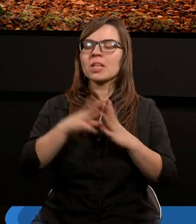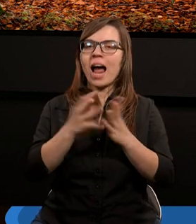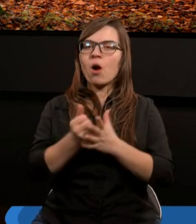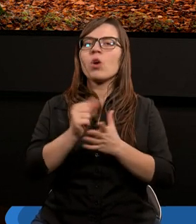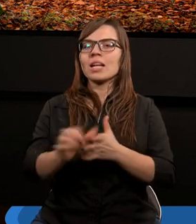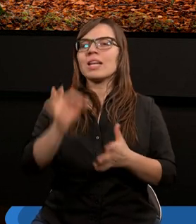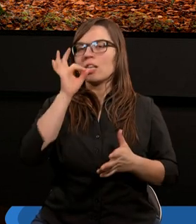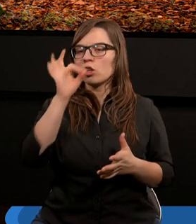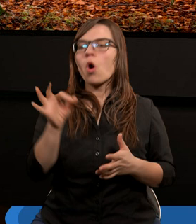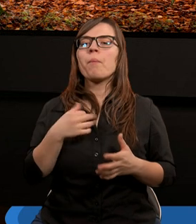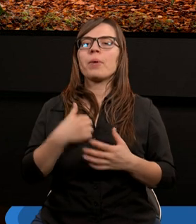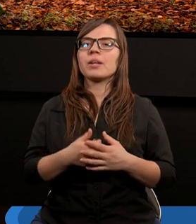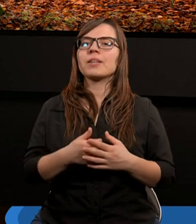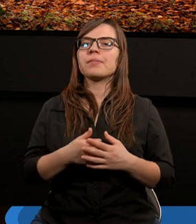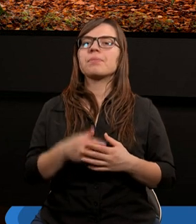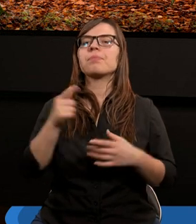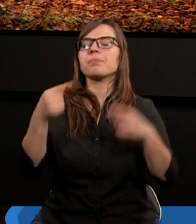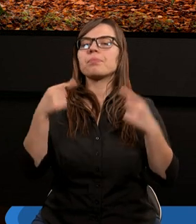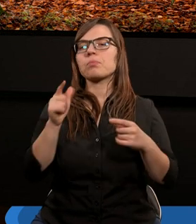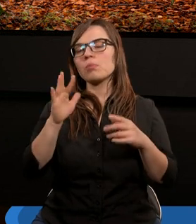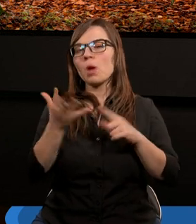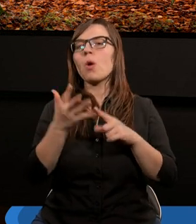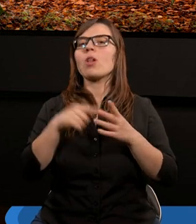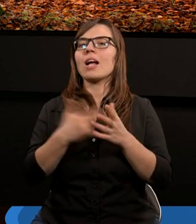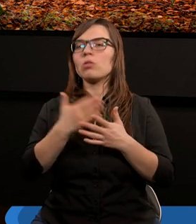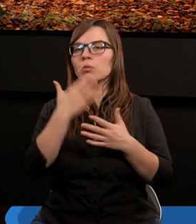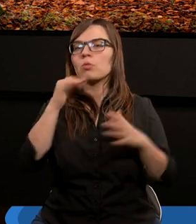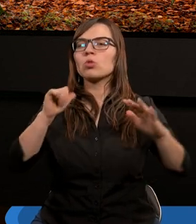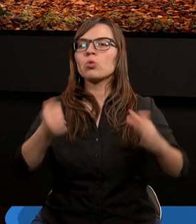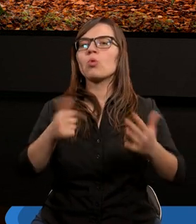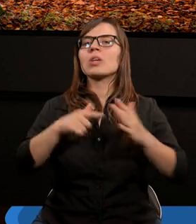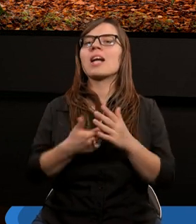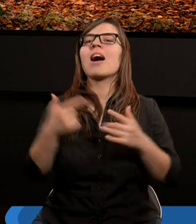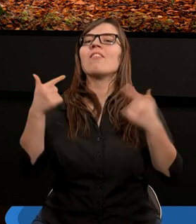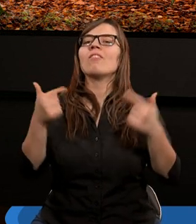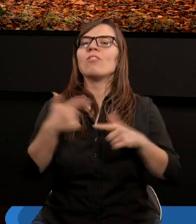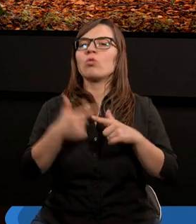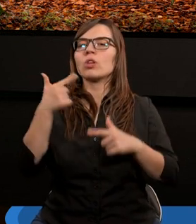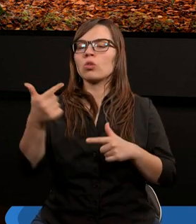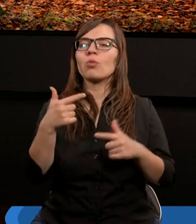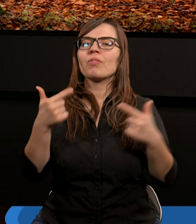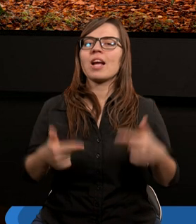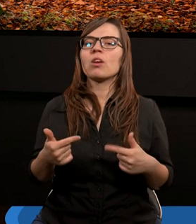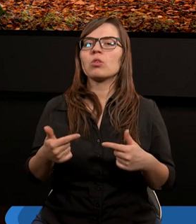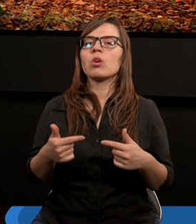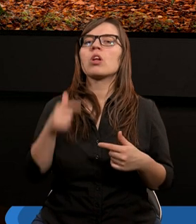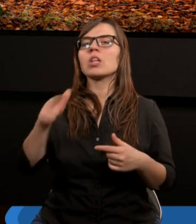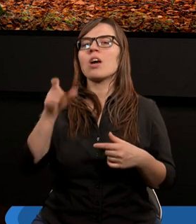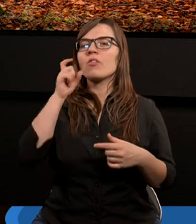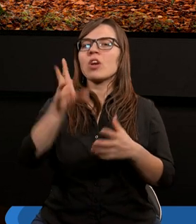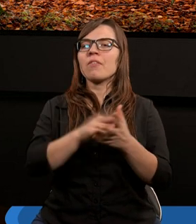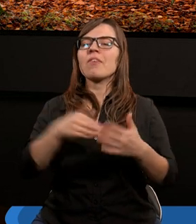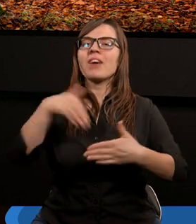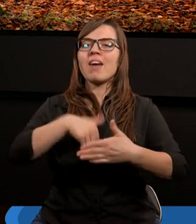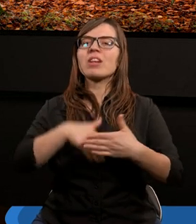jest dobry. To już jest piąty raz. Szósty raz. Wierszu dwudziestym drugim. Bo według